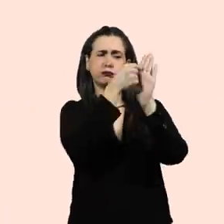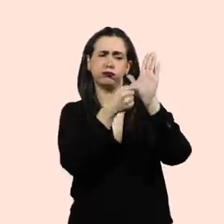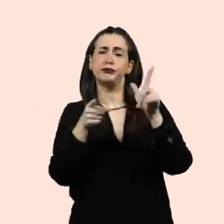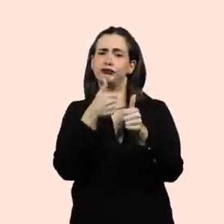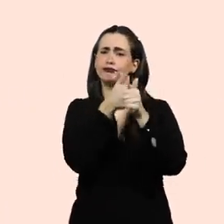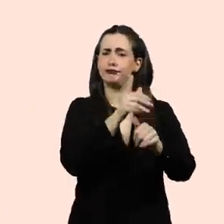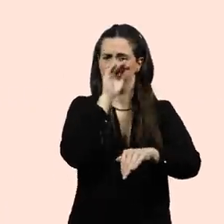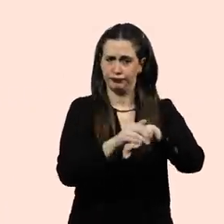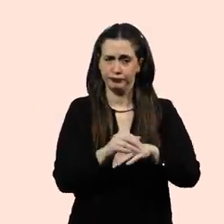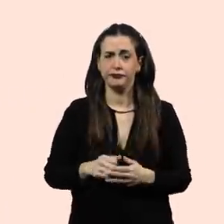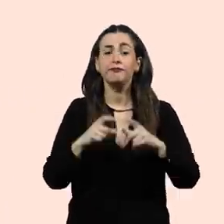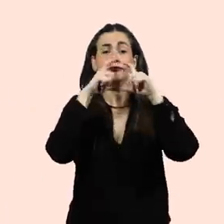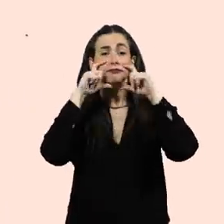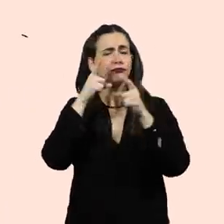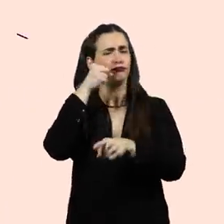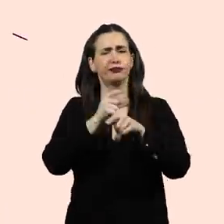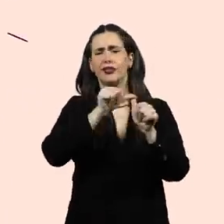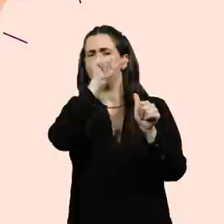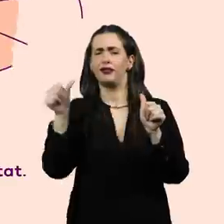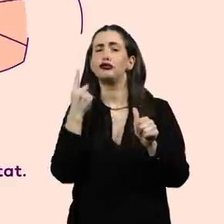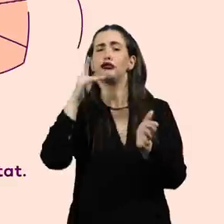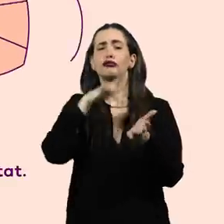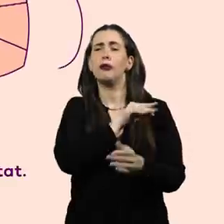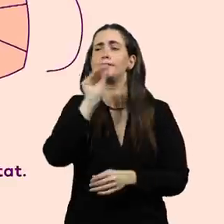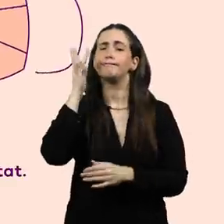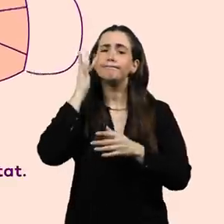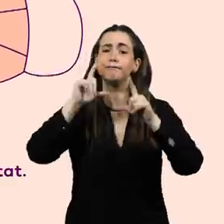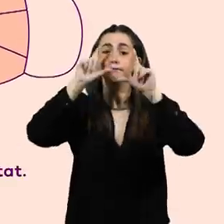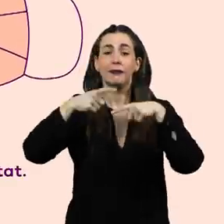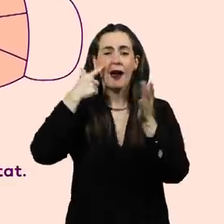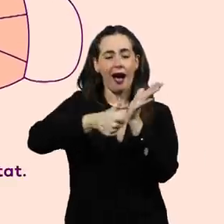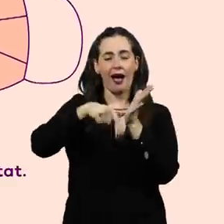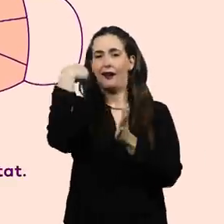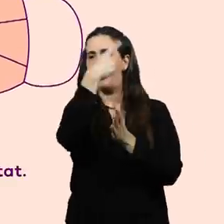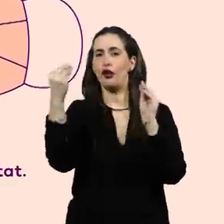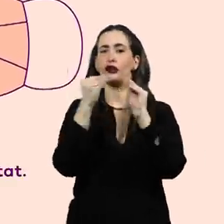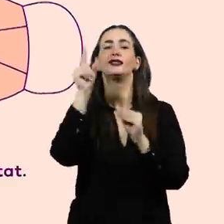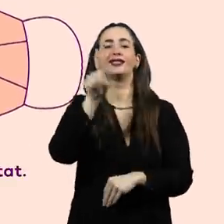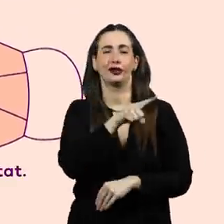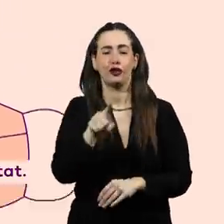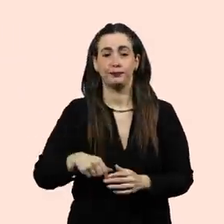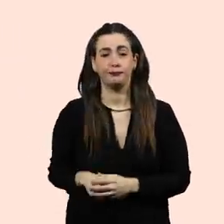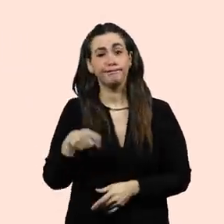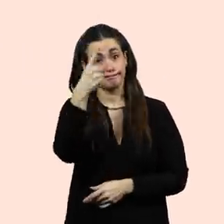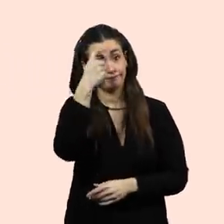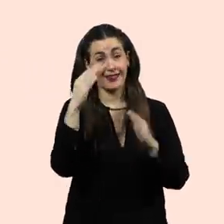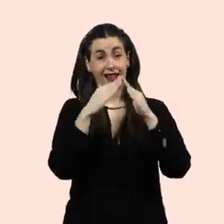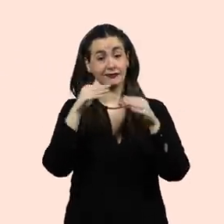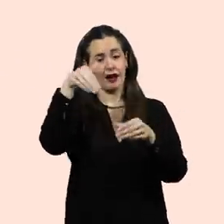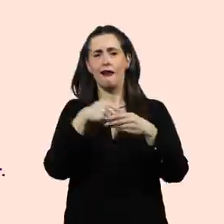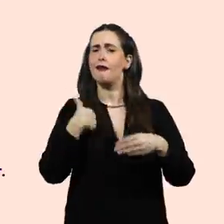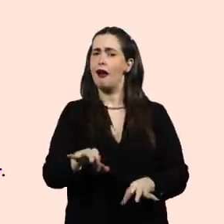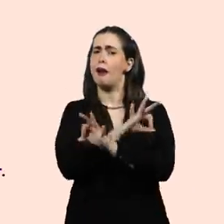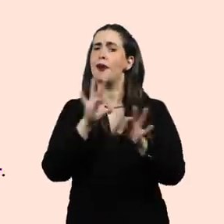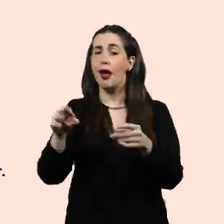de seguretat sanitària del local. L'ús de la mascareta és obligatori, tret que et demanin que te la retiris per comprovar la teva identitat. Recorda portar el vot